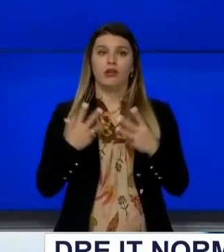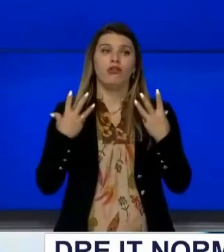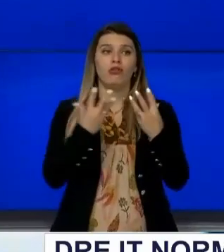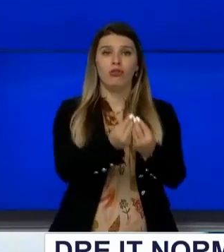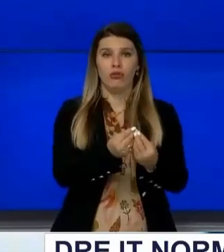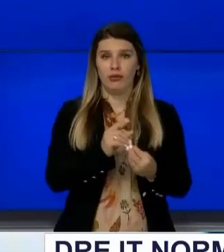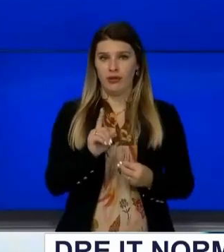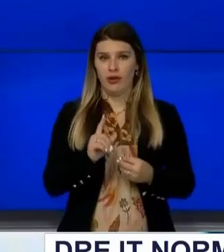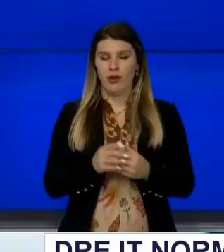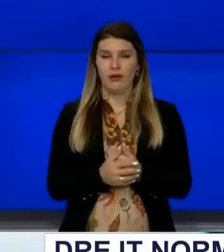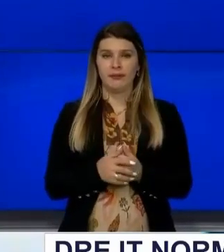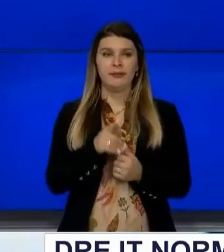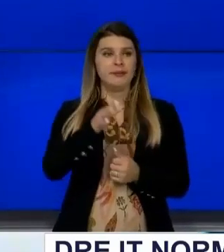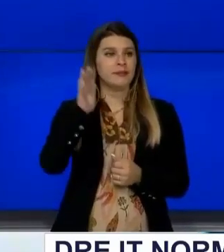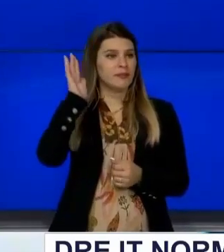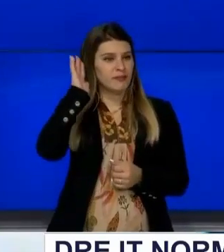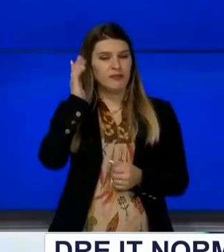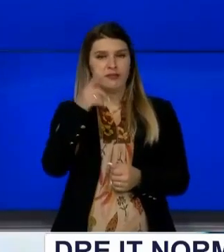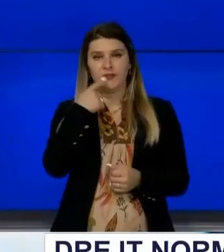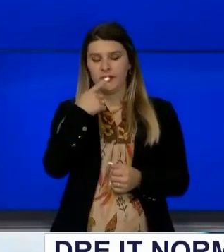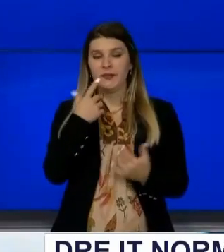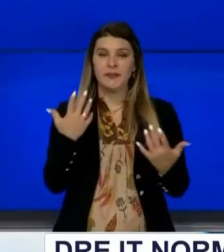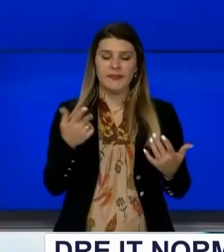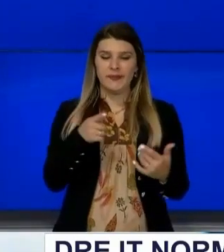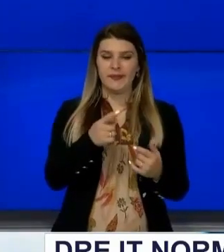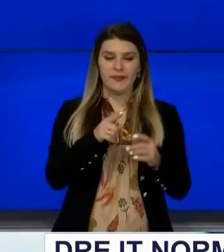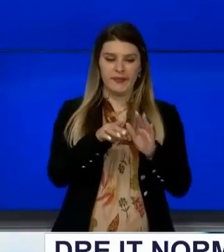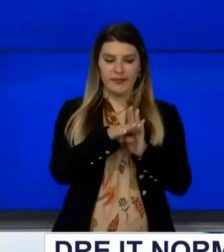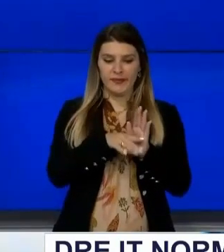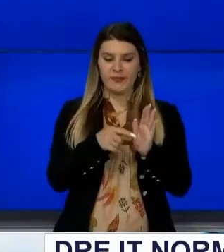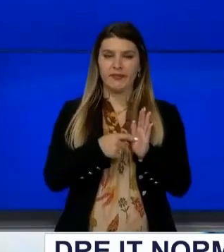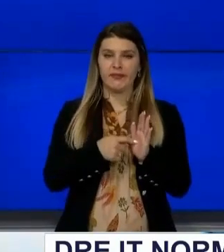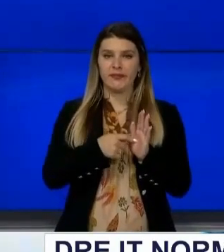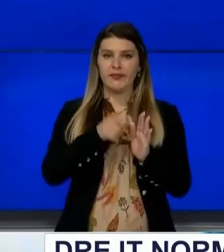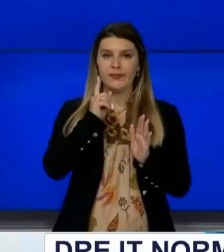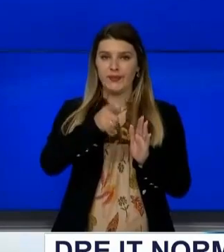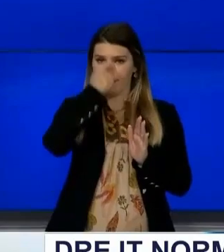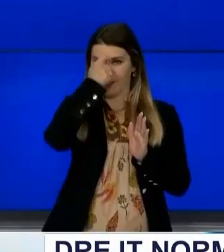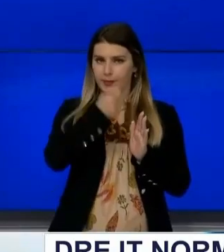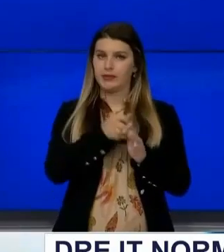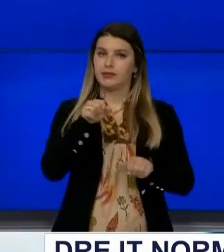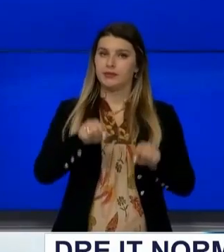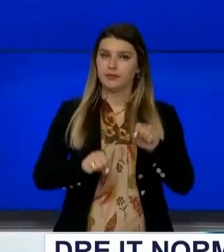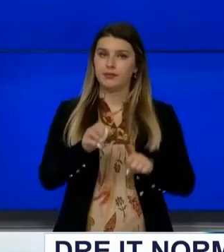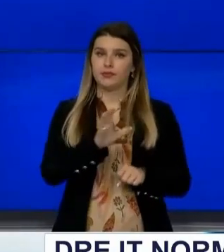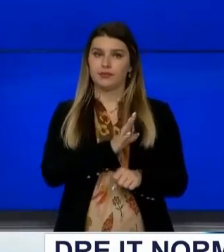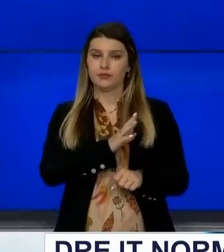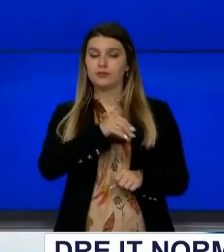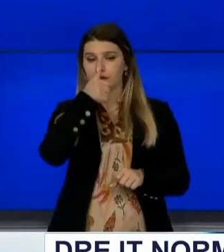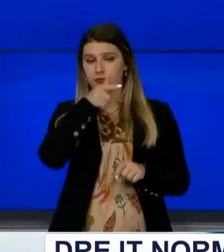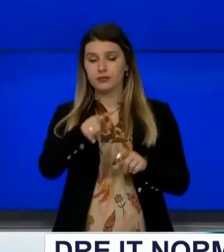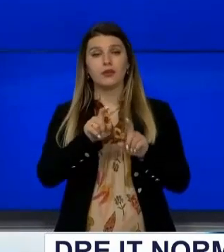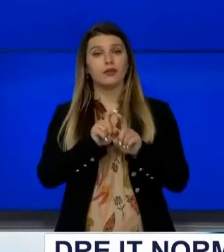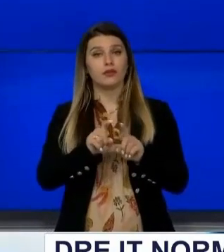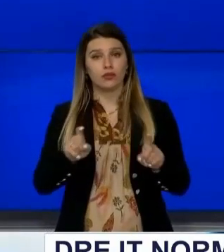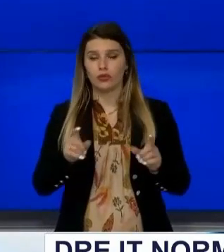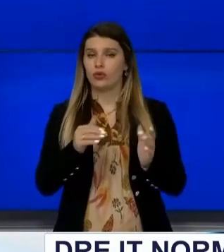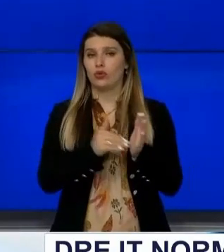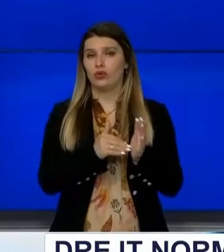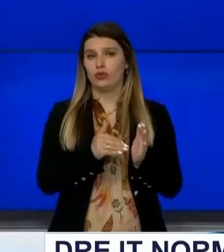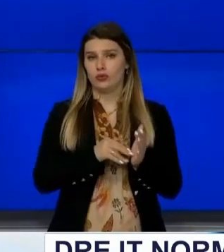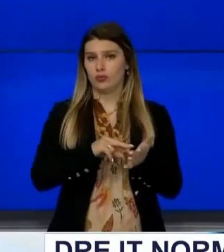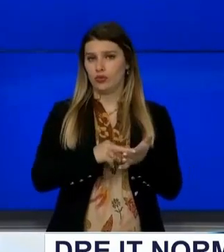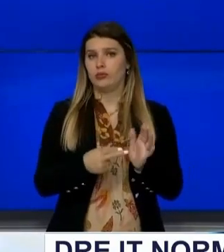Ministri Zemaj ka përsëritur qëndrimin se zbatimi masave duhet të vazhdoj Pas i rezikun nga Covid në të mbëdhit është ende